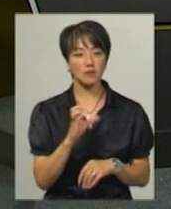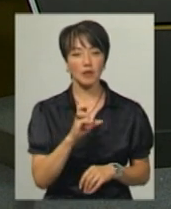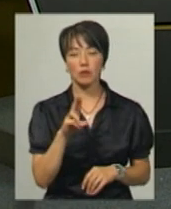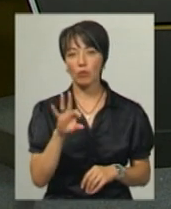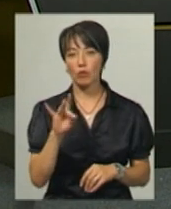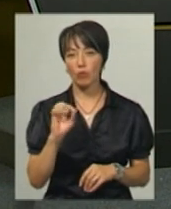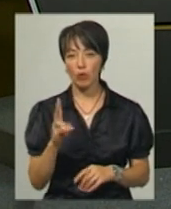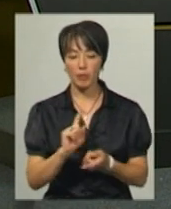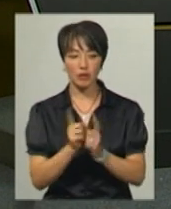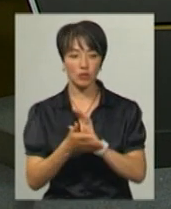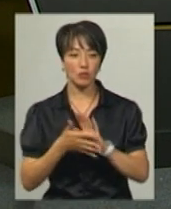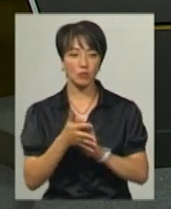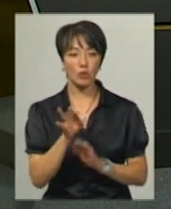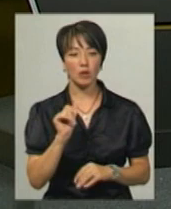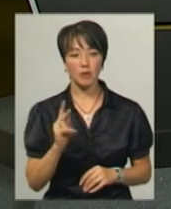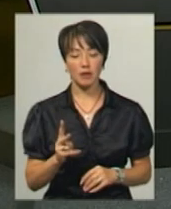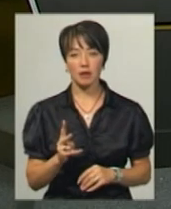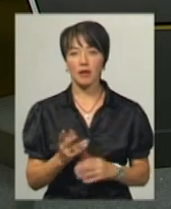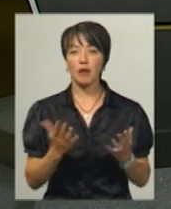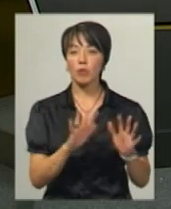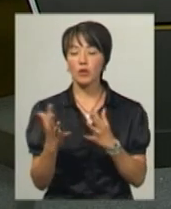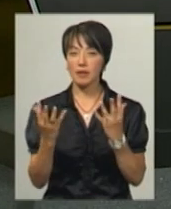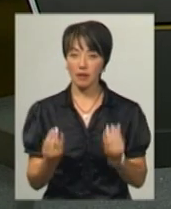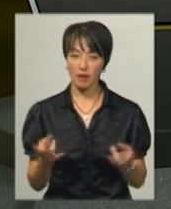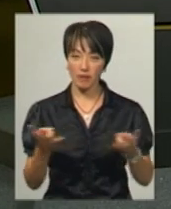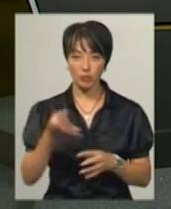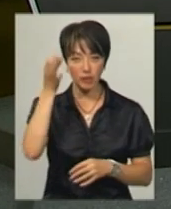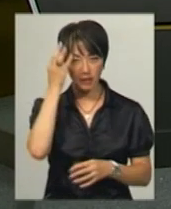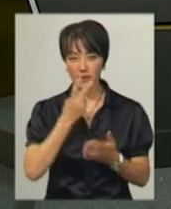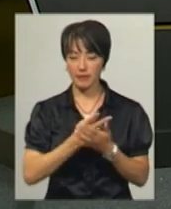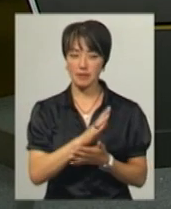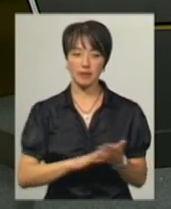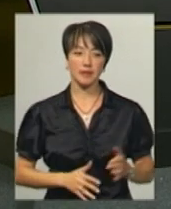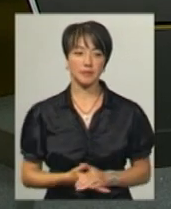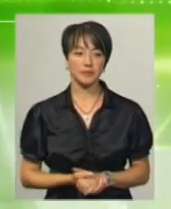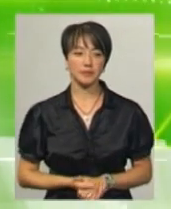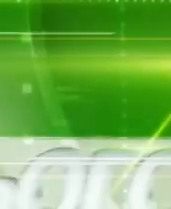Поробок, диктор жестової мови Ольга Рибак. Які події дня варто пригадати, дивіться далі.